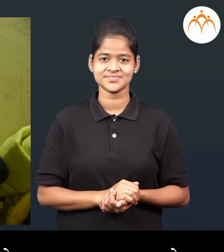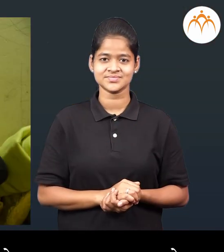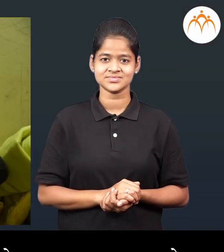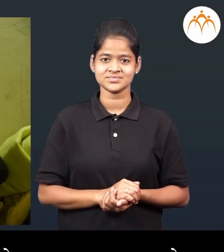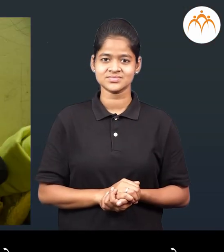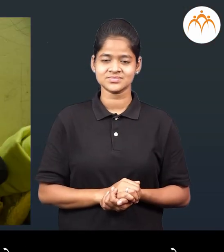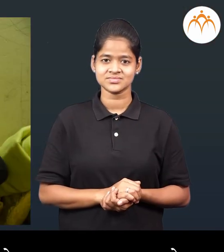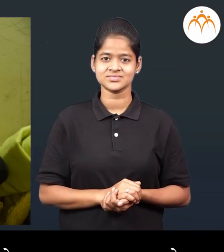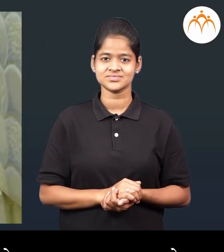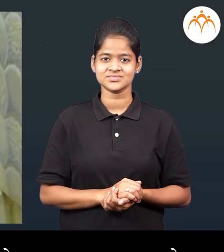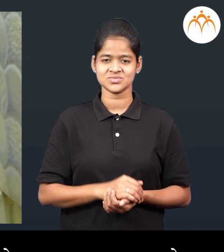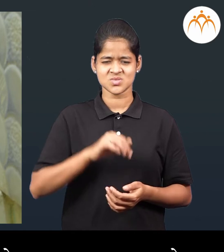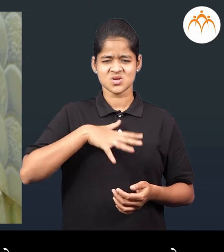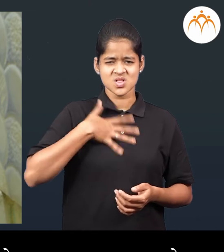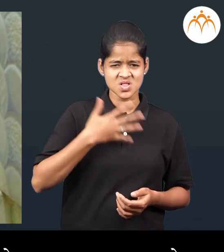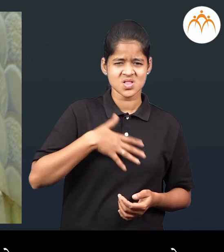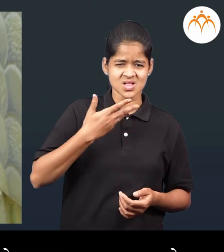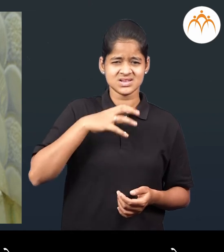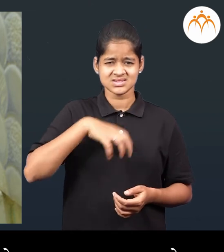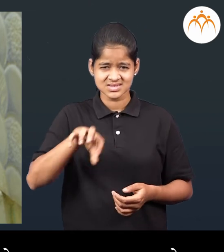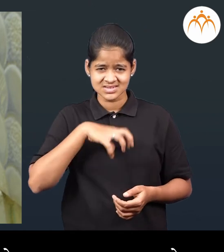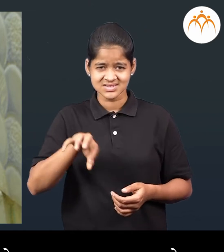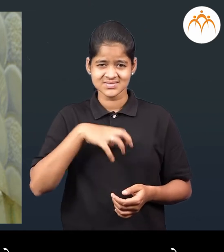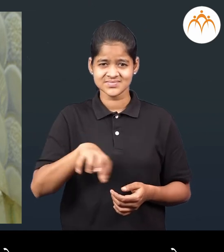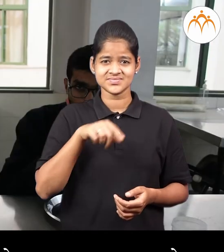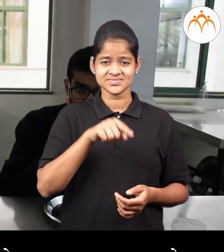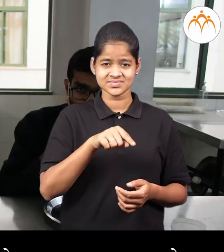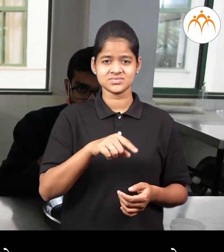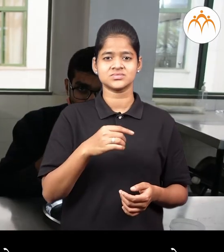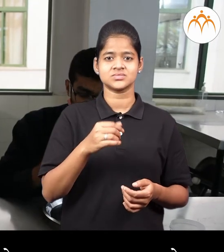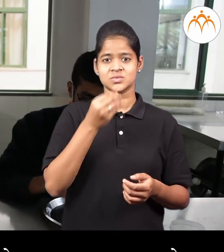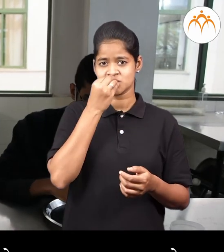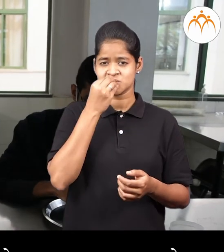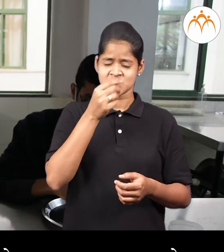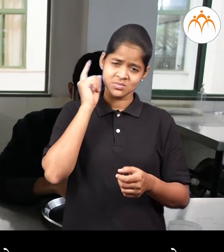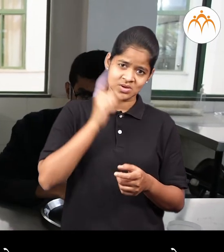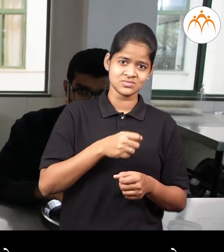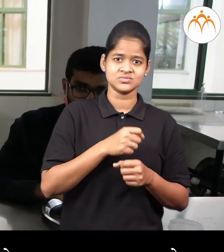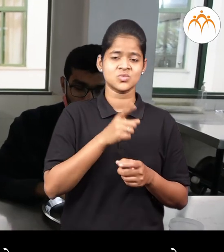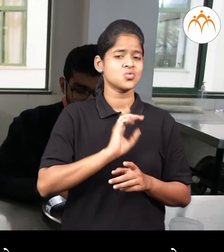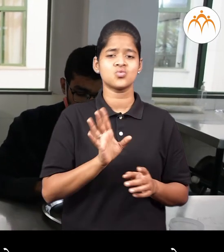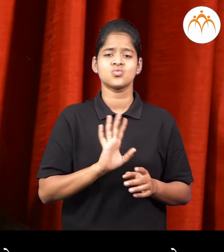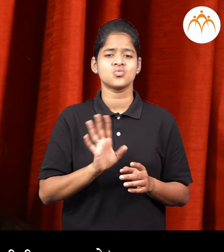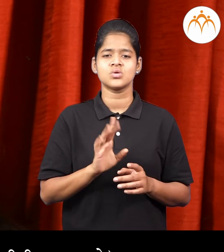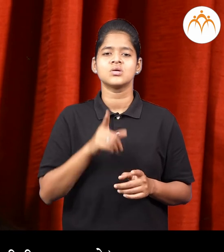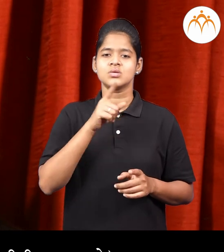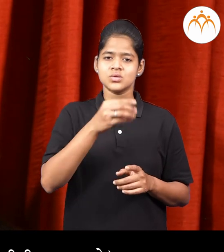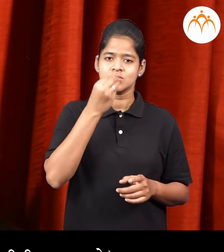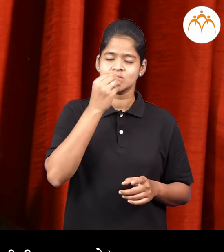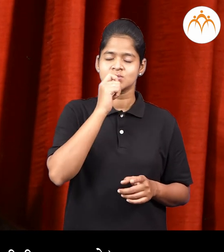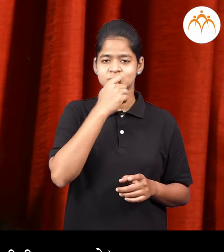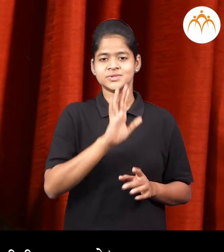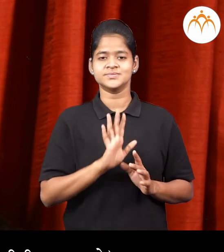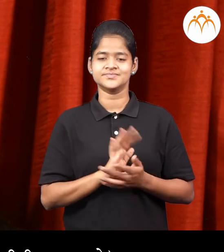अपचन जाले, उल्ट्या जाले, तर जेवनाचा अगरह करू नए, एकवेल